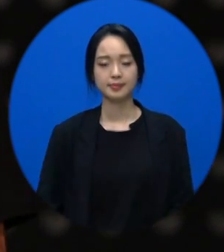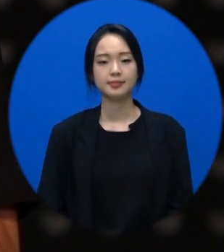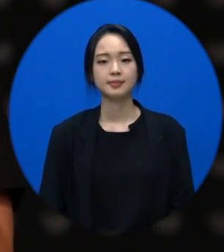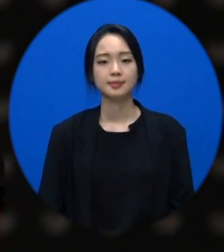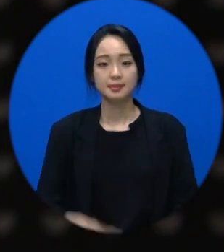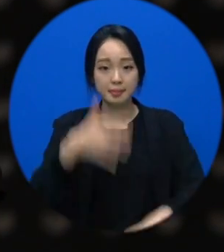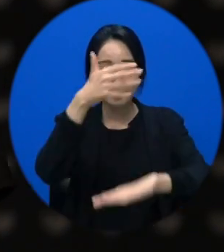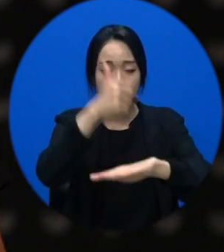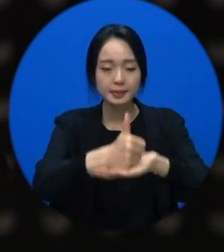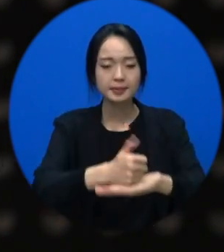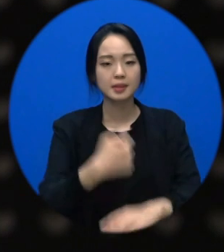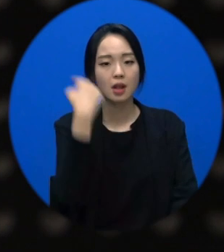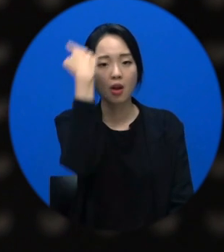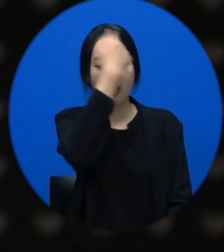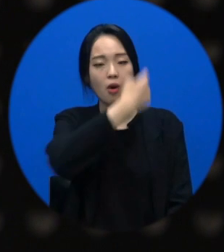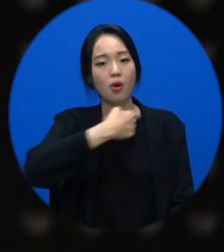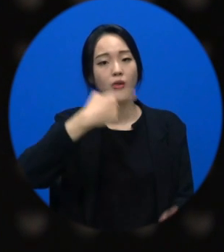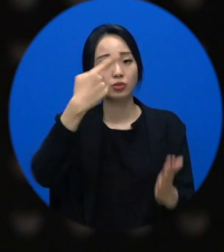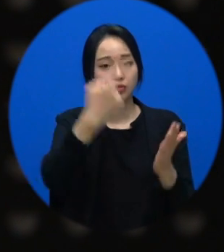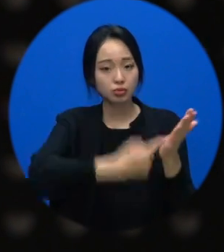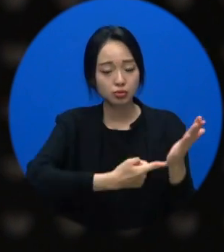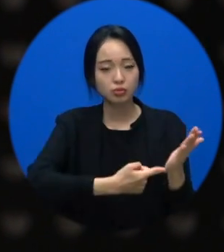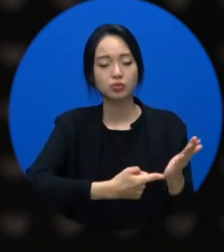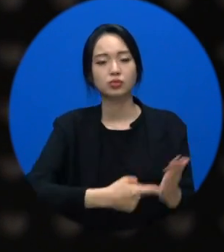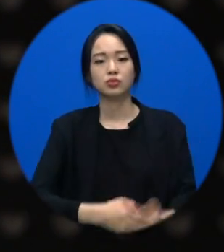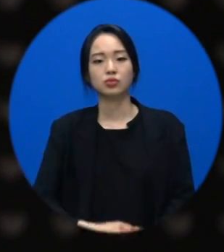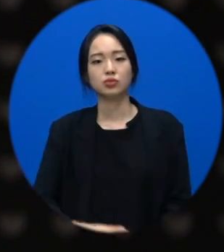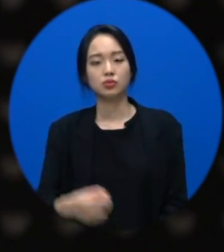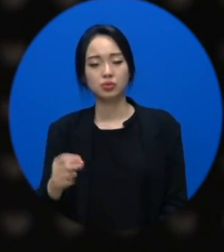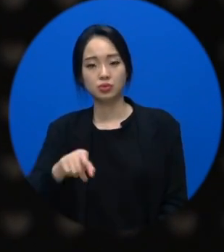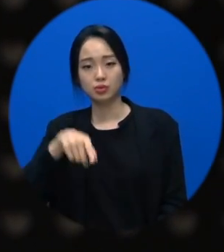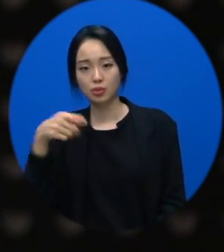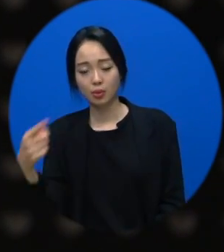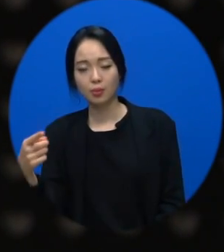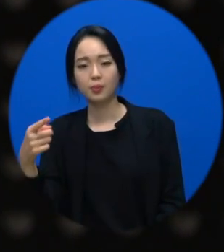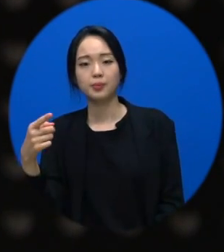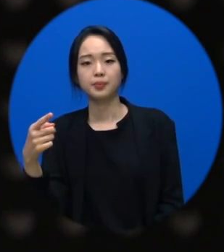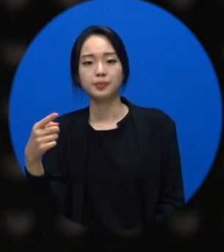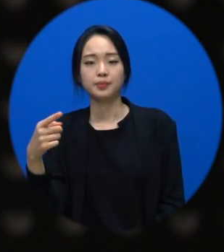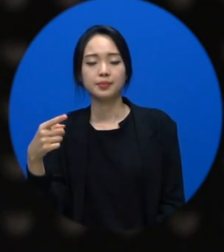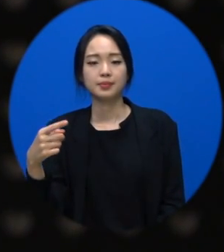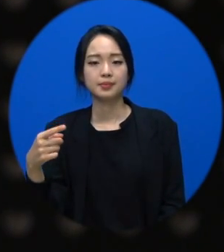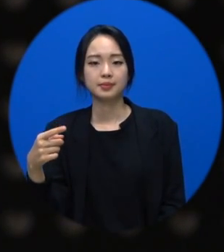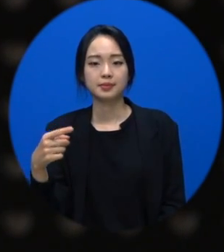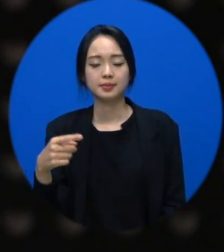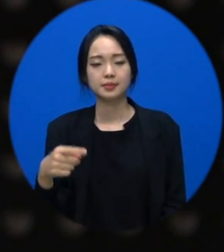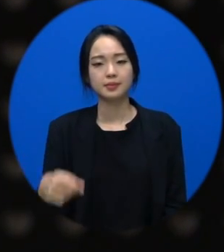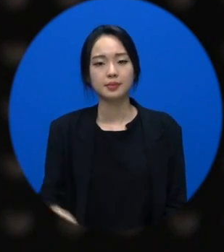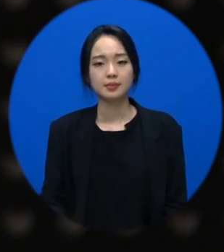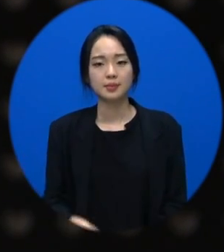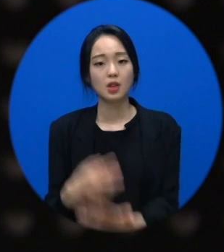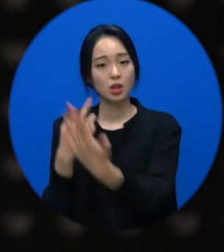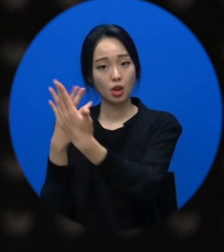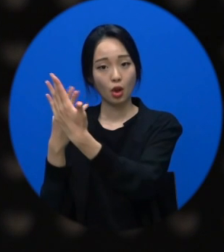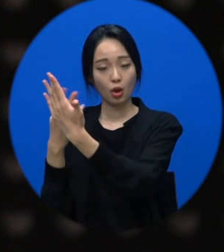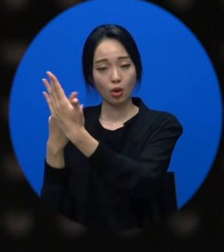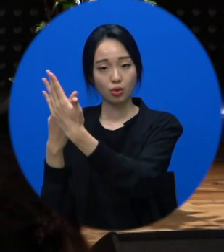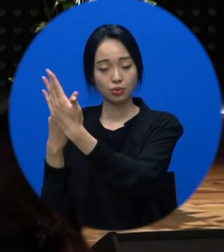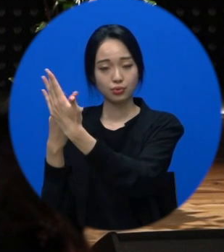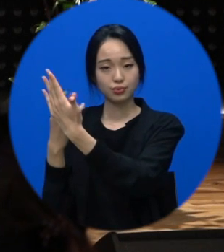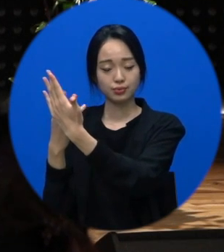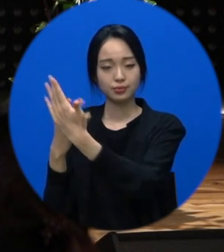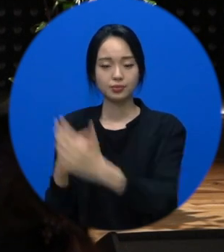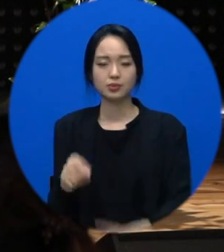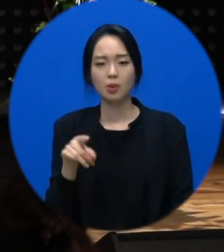그리고 왼쪽은 거울아 거울아 백설공주 저는 이 두 가지 다 왕자병 공주병이죠.